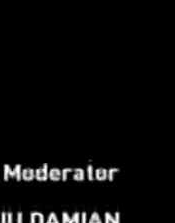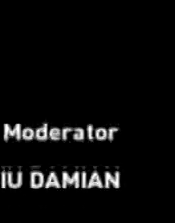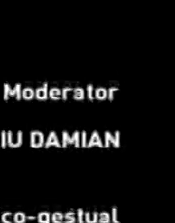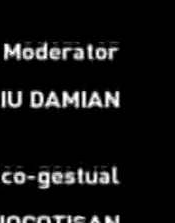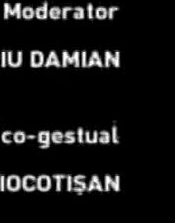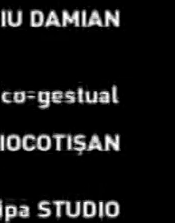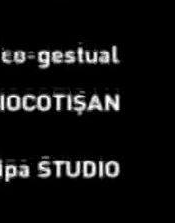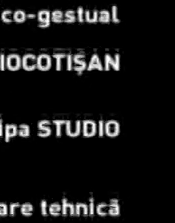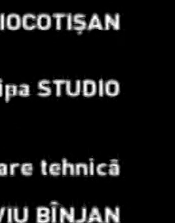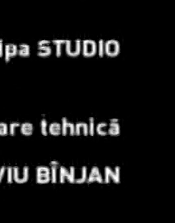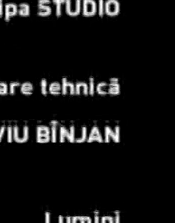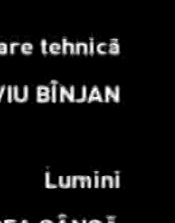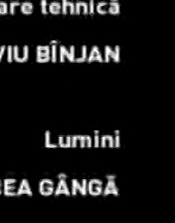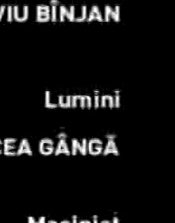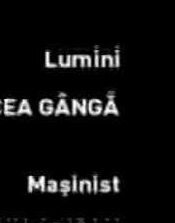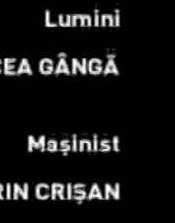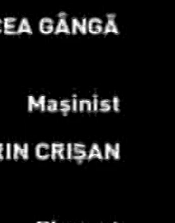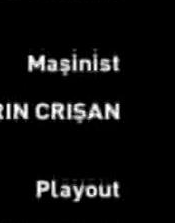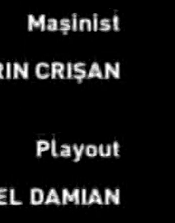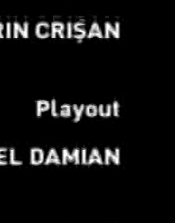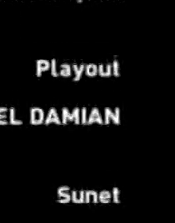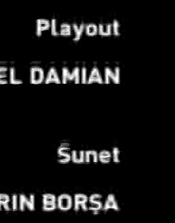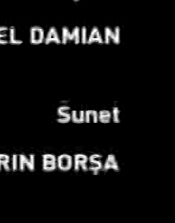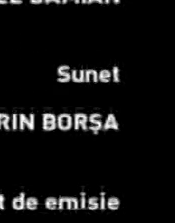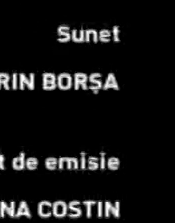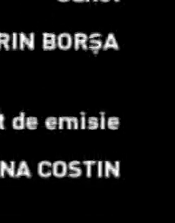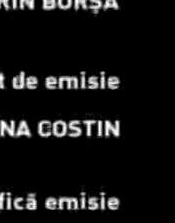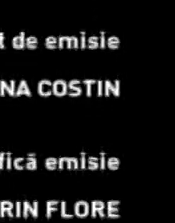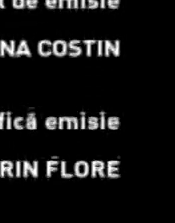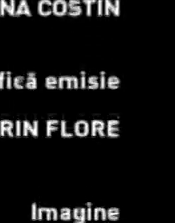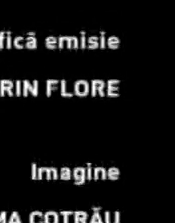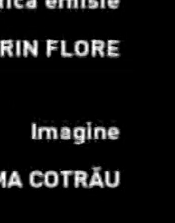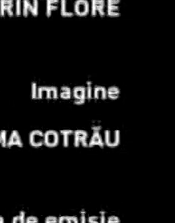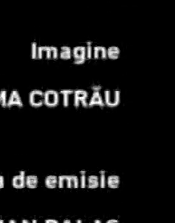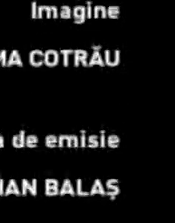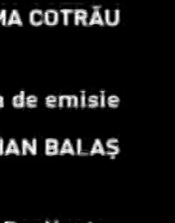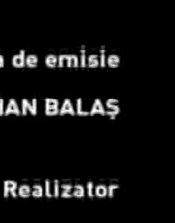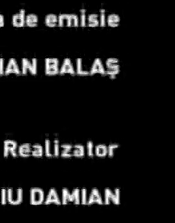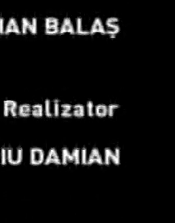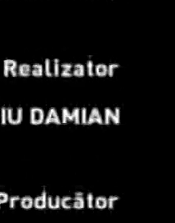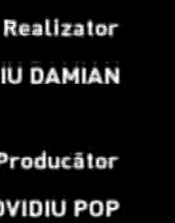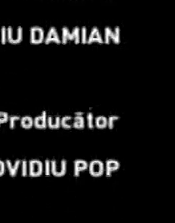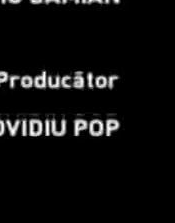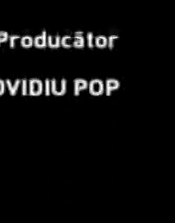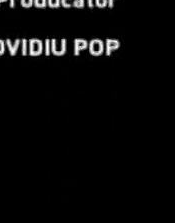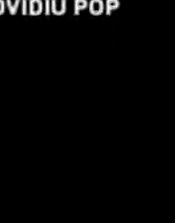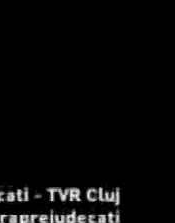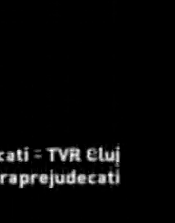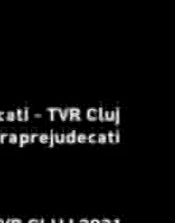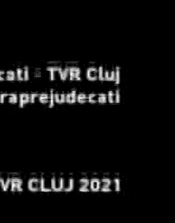Ovidu